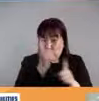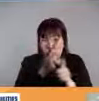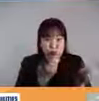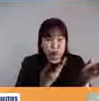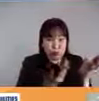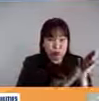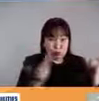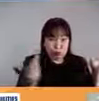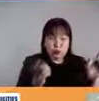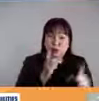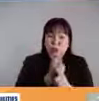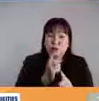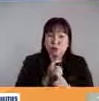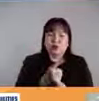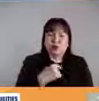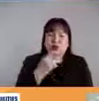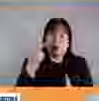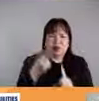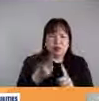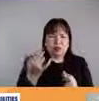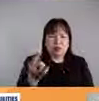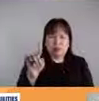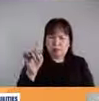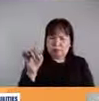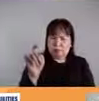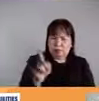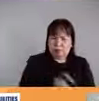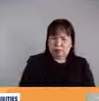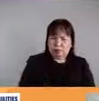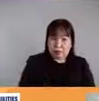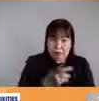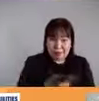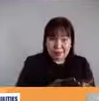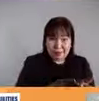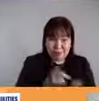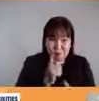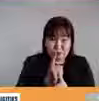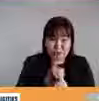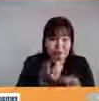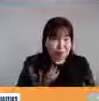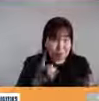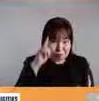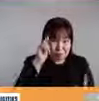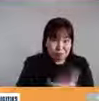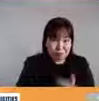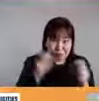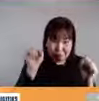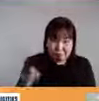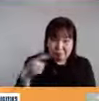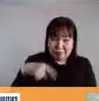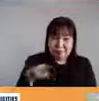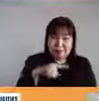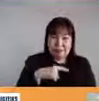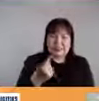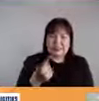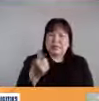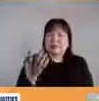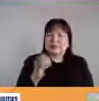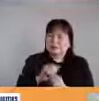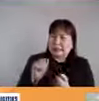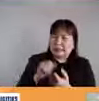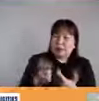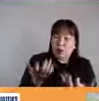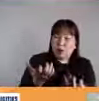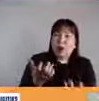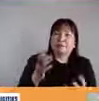hanggang nila nakakano kami totohanan ba yan so gusto natin maramdaman ano po